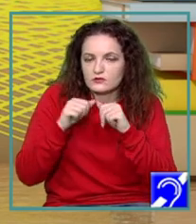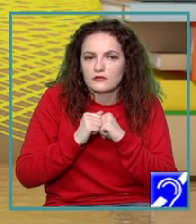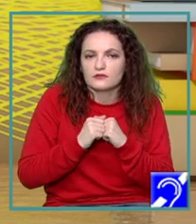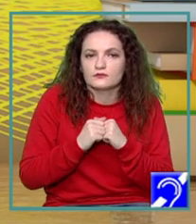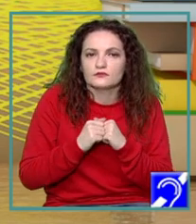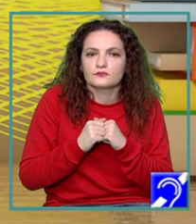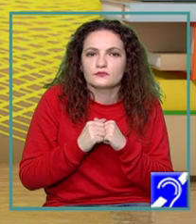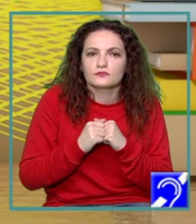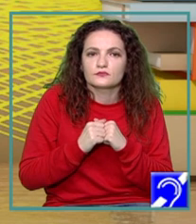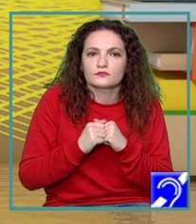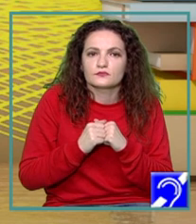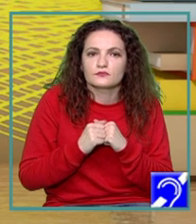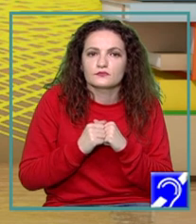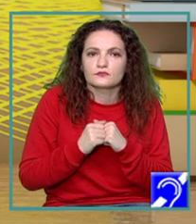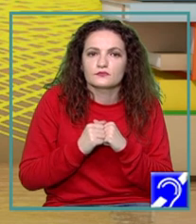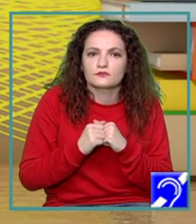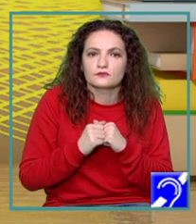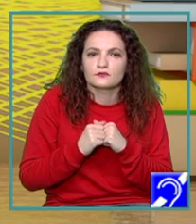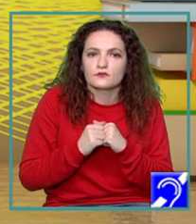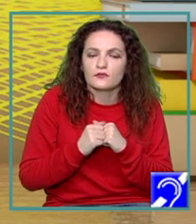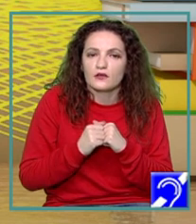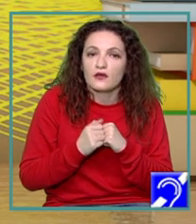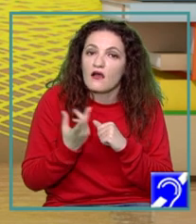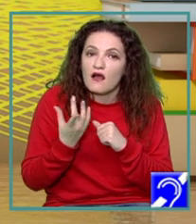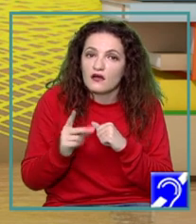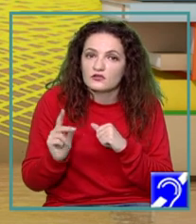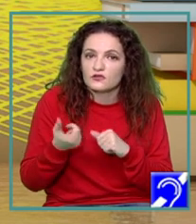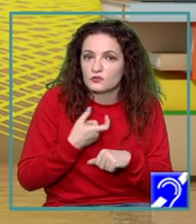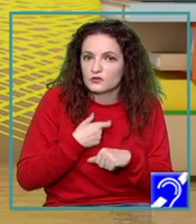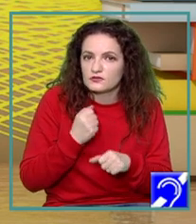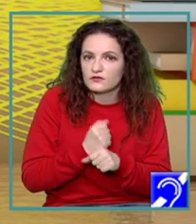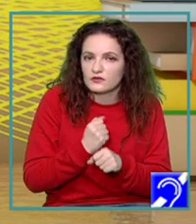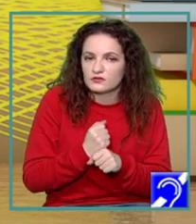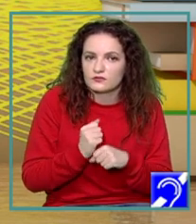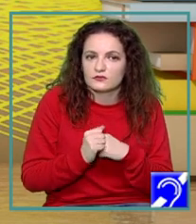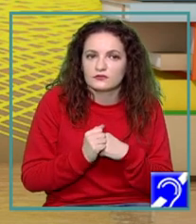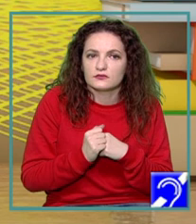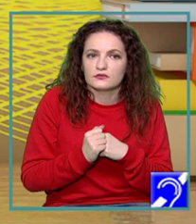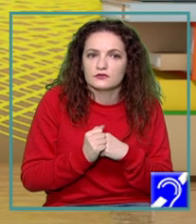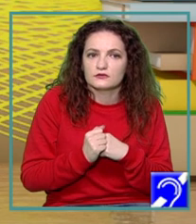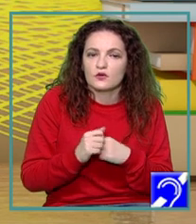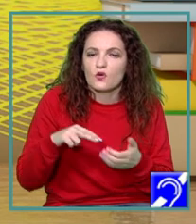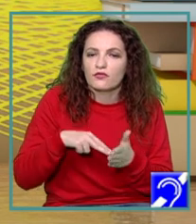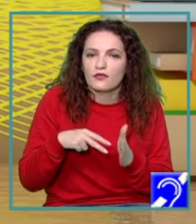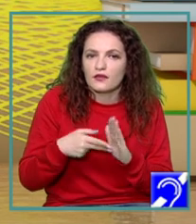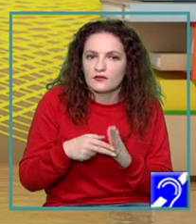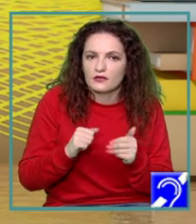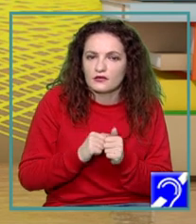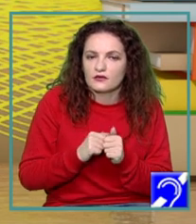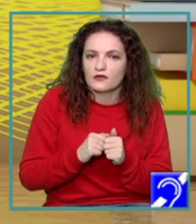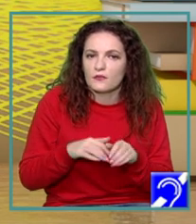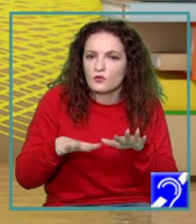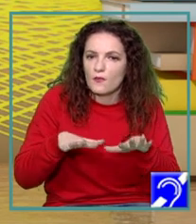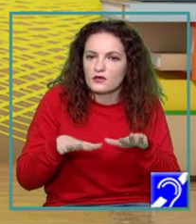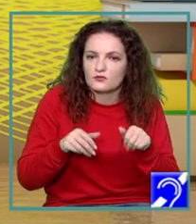importantă. O altă metodă, dacă vreți, o altă tehnică de management al